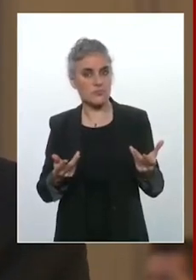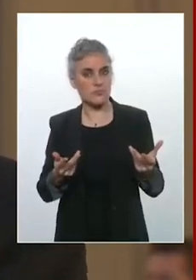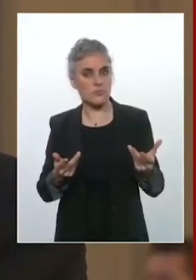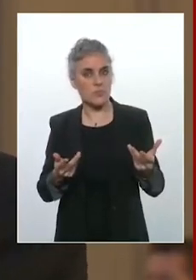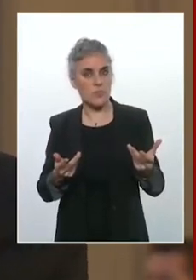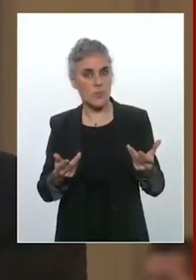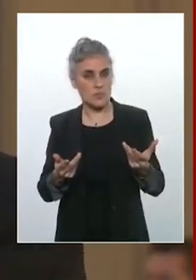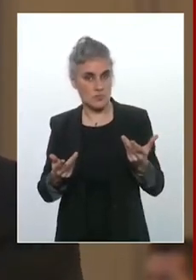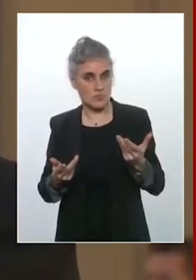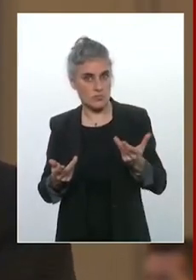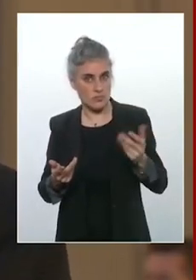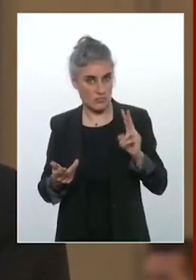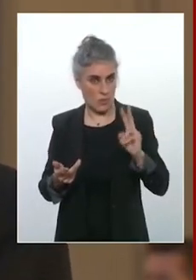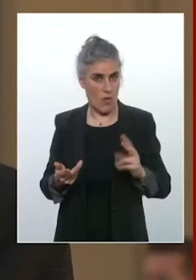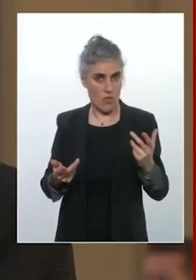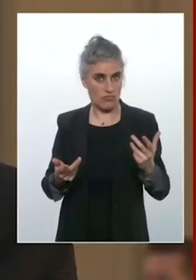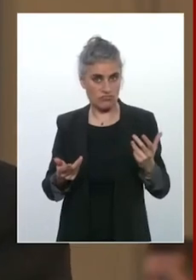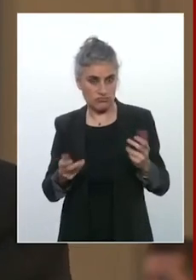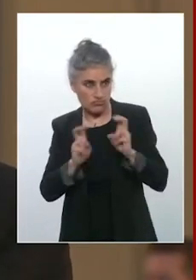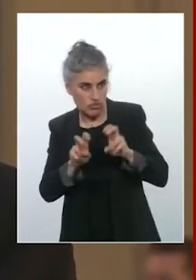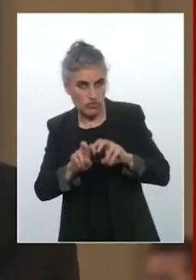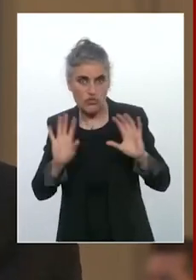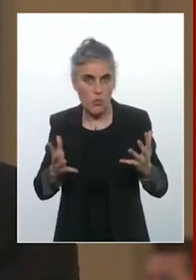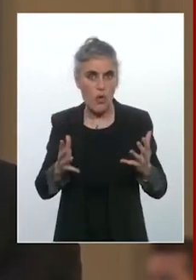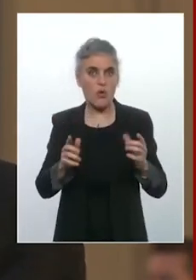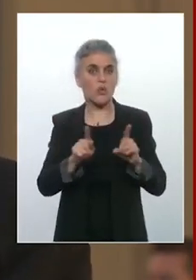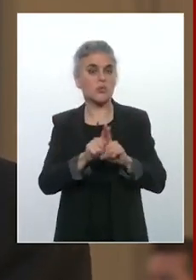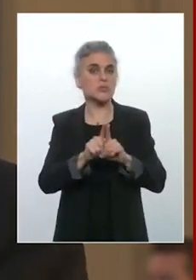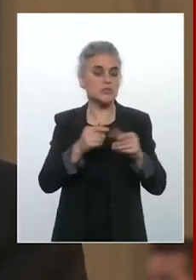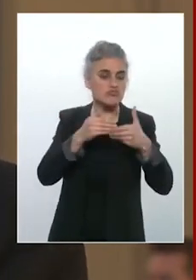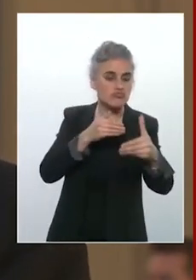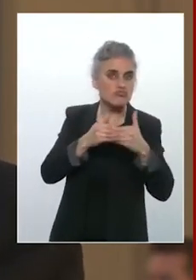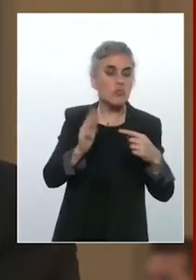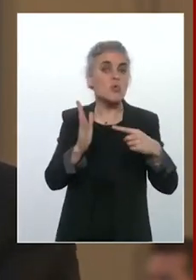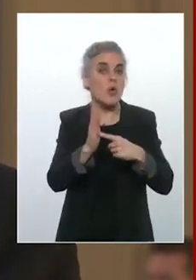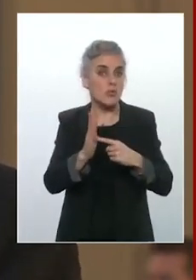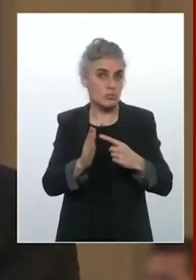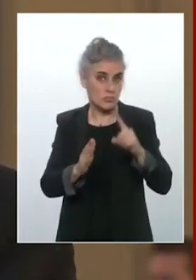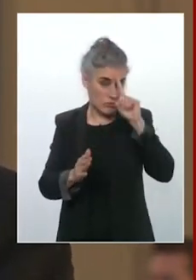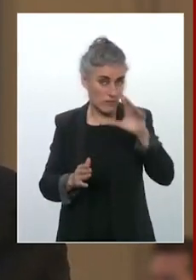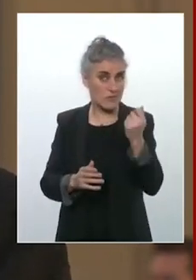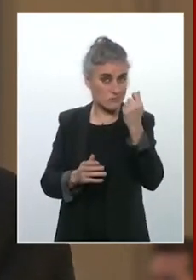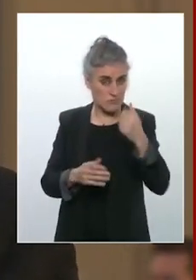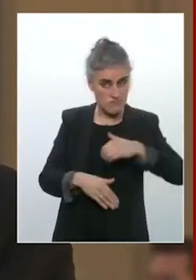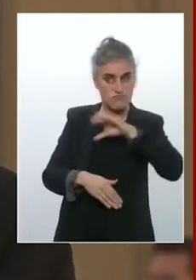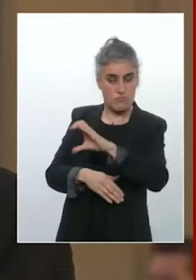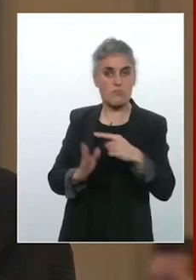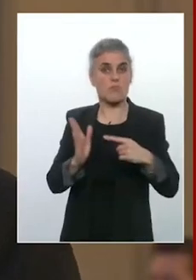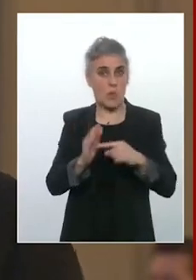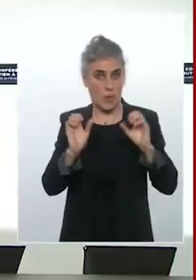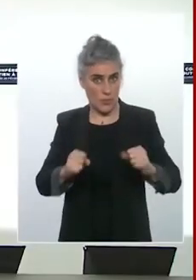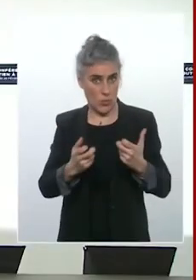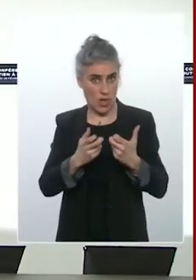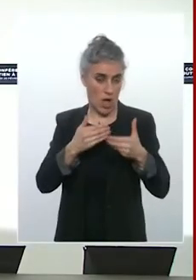? On parle de quel horizon est-ce qu'on pourrait fournir cette aide à l'Ukraine ? Est-ce qu'on parle de plusieurs semaines, des